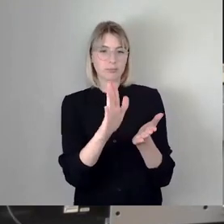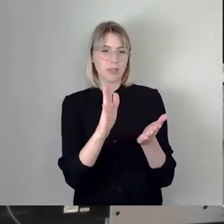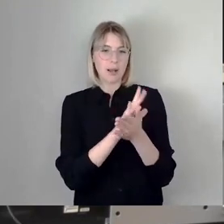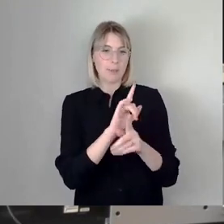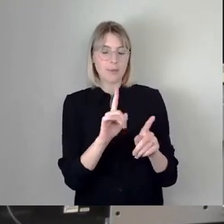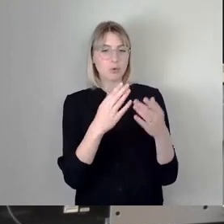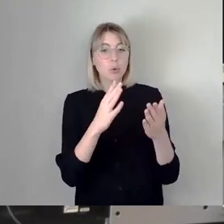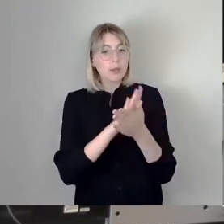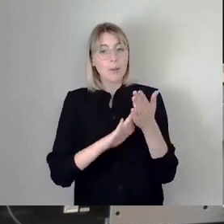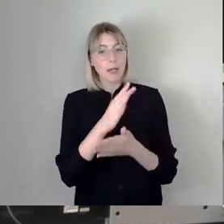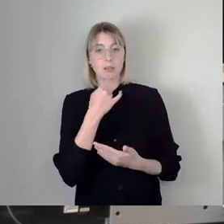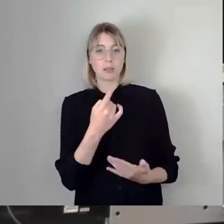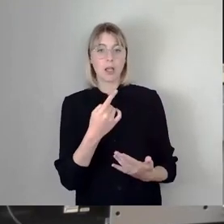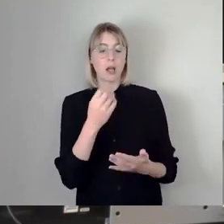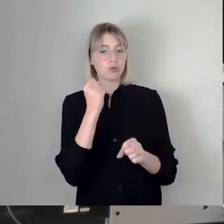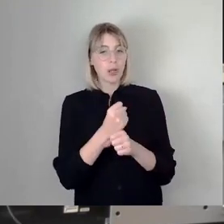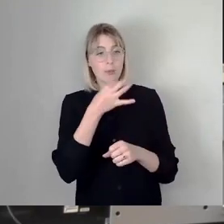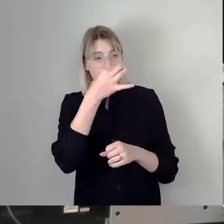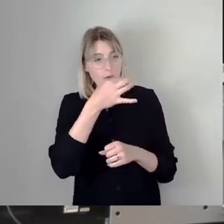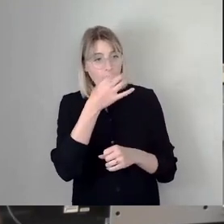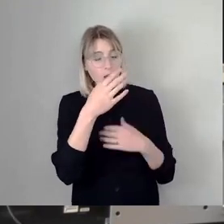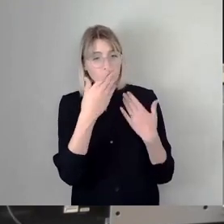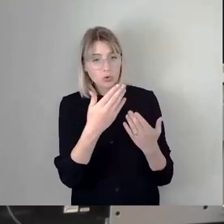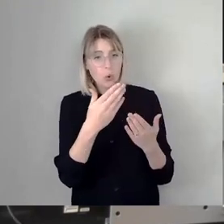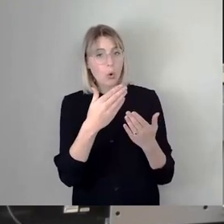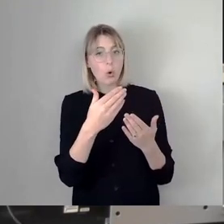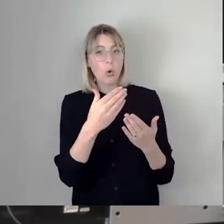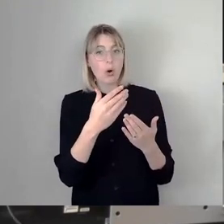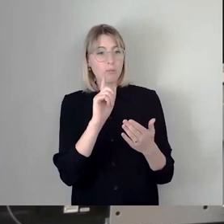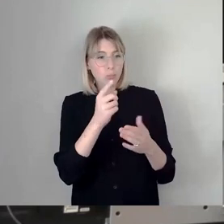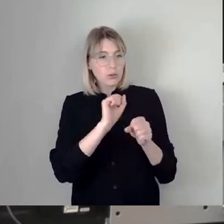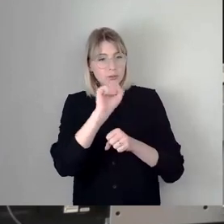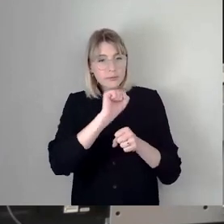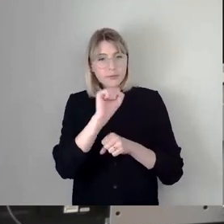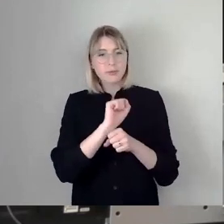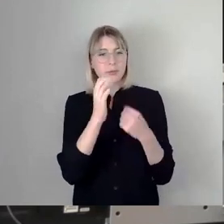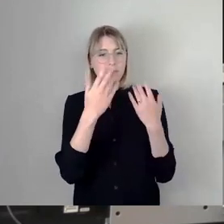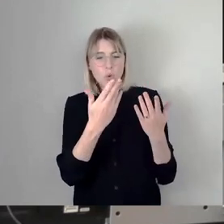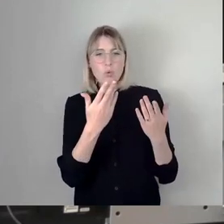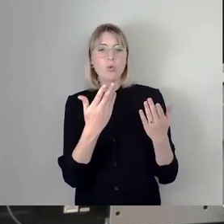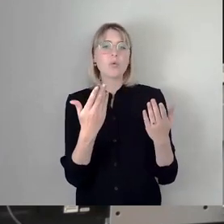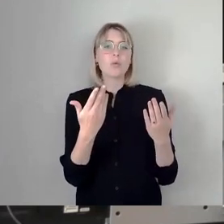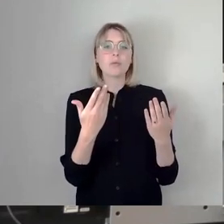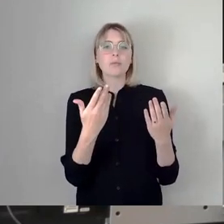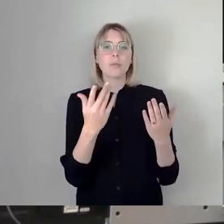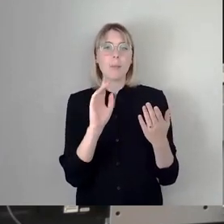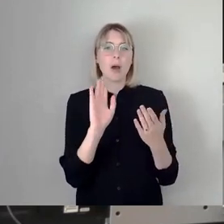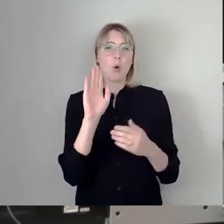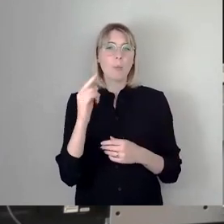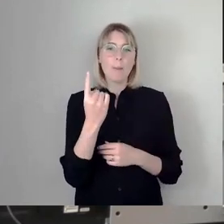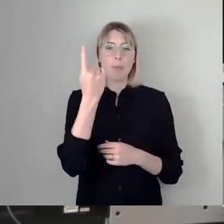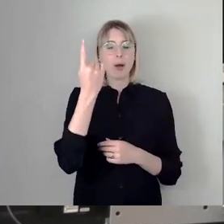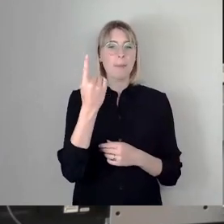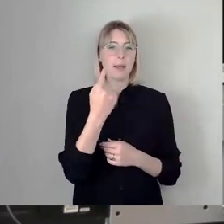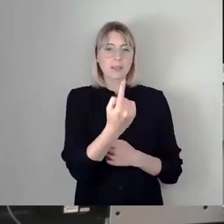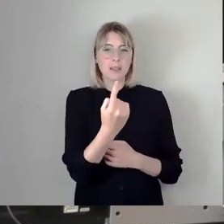gefragt, muss man eigentlich dem nicht widersprechen? Da kam irgendwie vom Oberbürgermeister auch keine